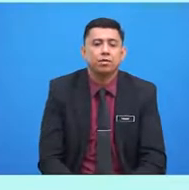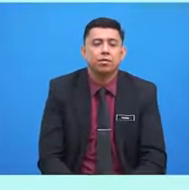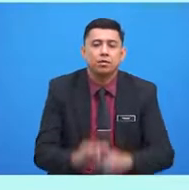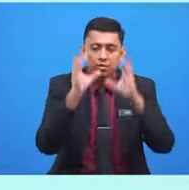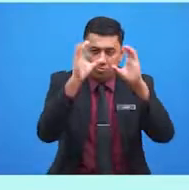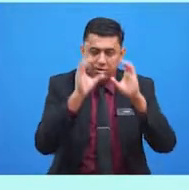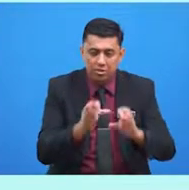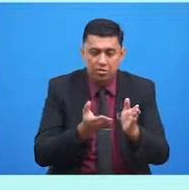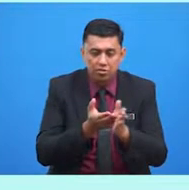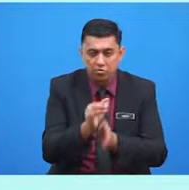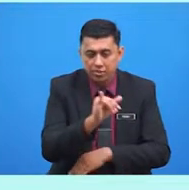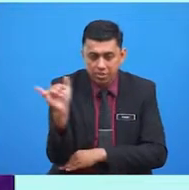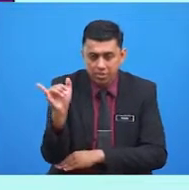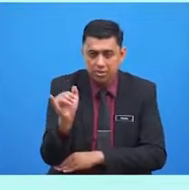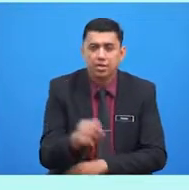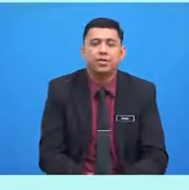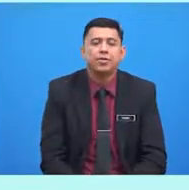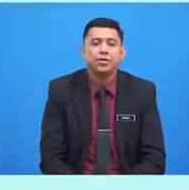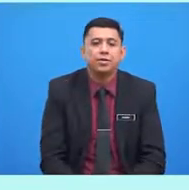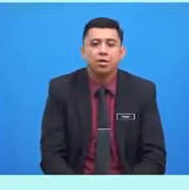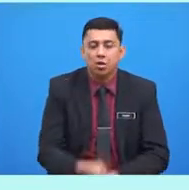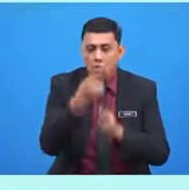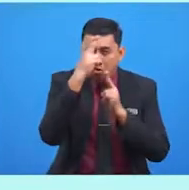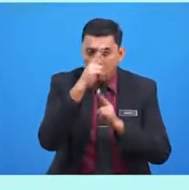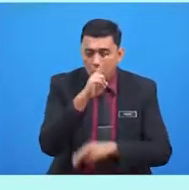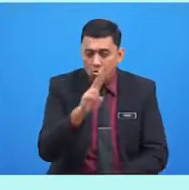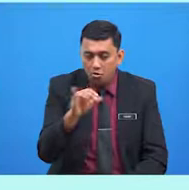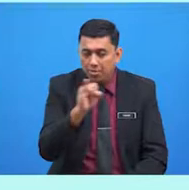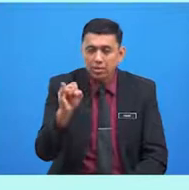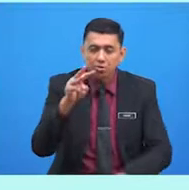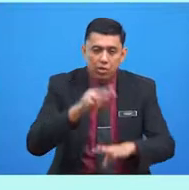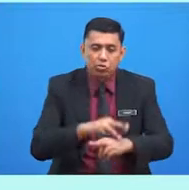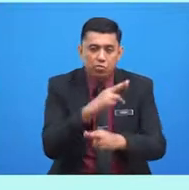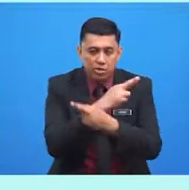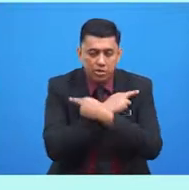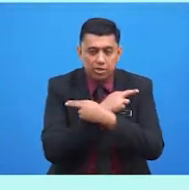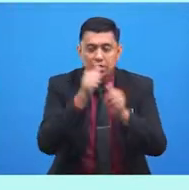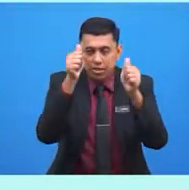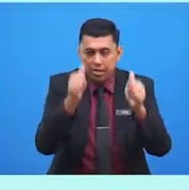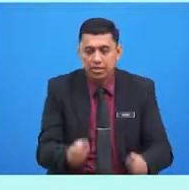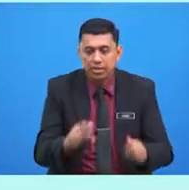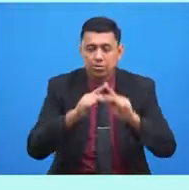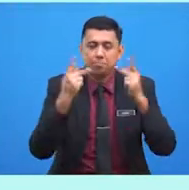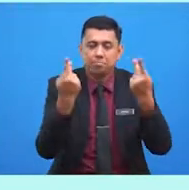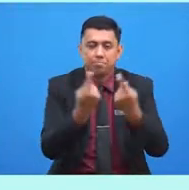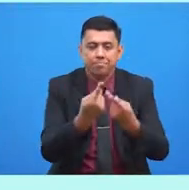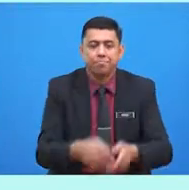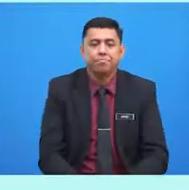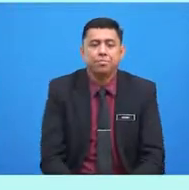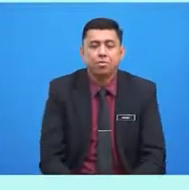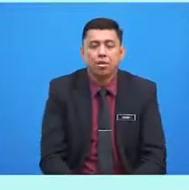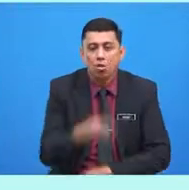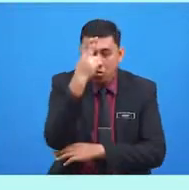cara yang seterusnya ialah hormati waktu rehat hali keluarga. Hormati waktu